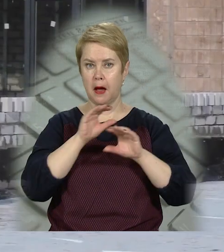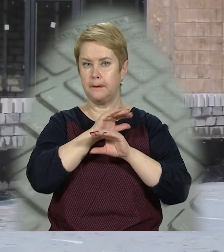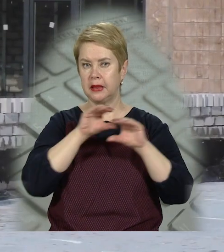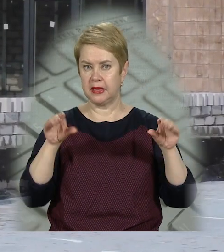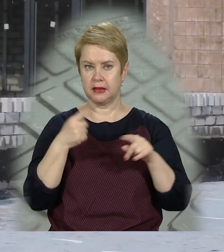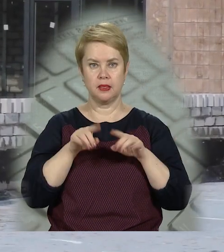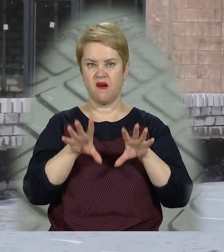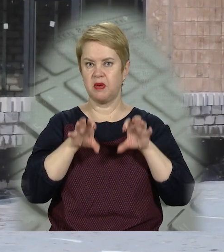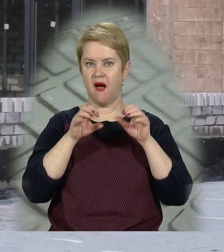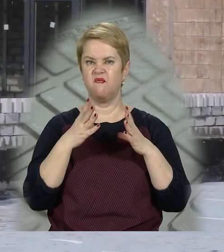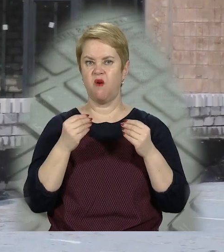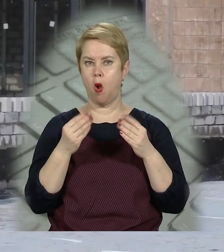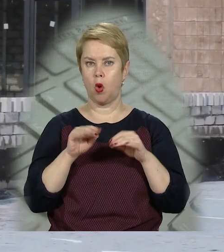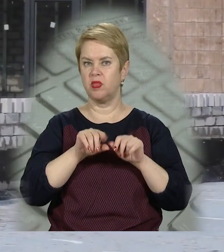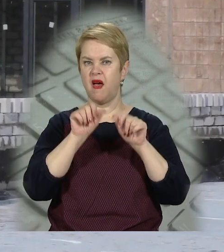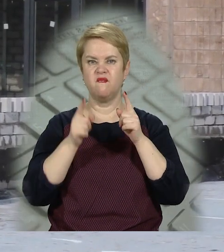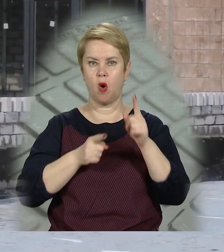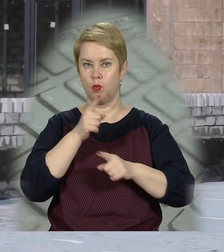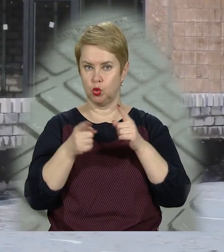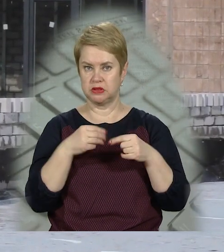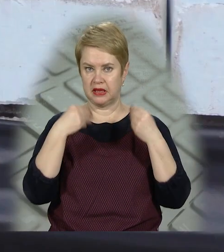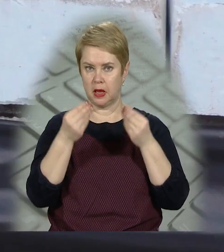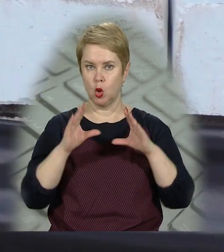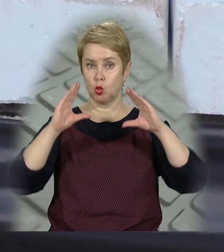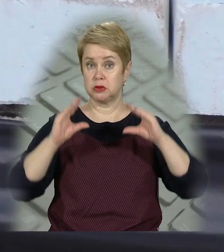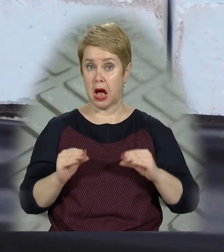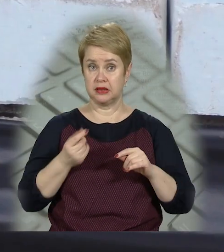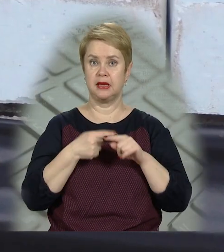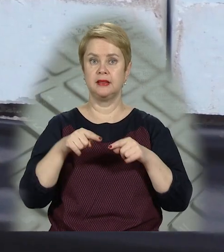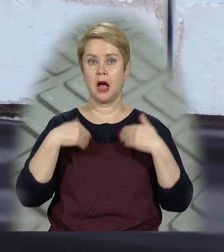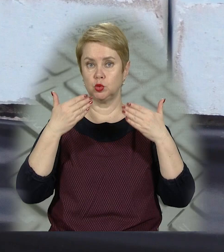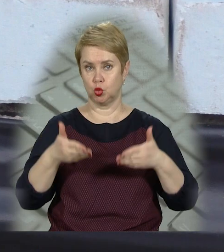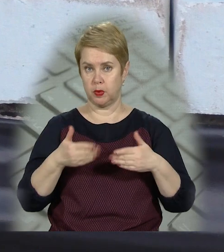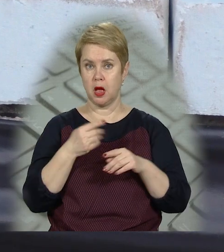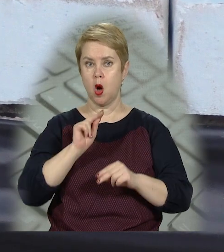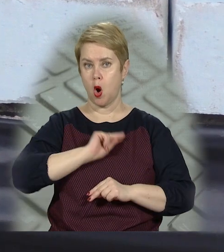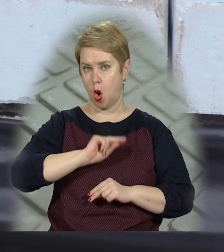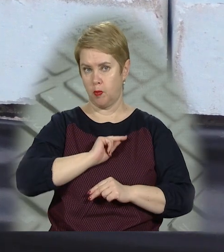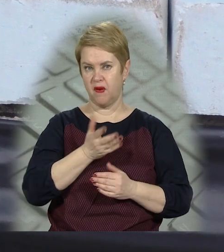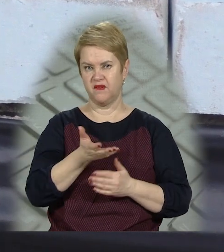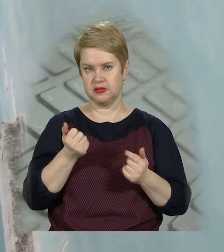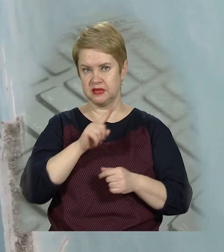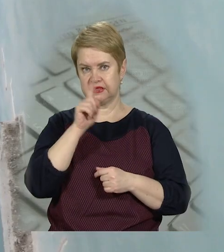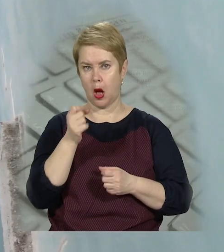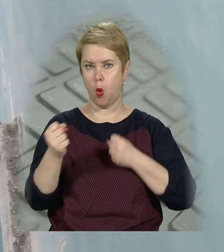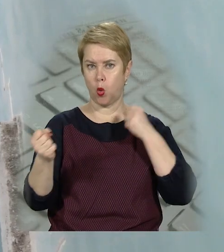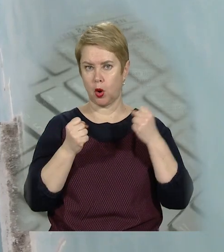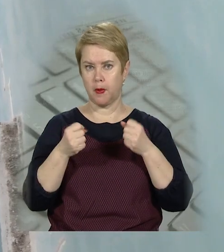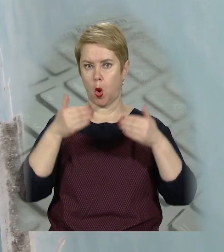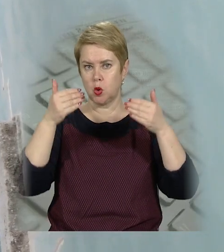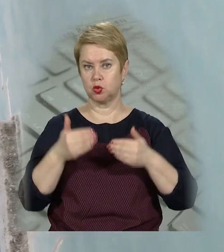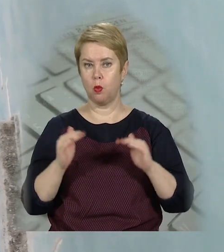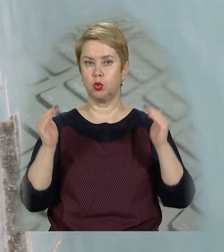плити, які не вбирають волого, не деформуються і не дають усадки. На наступному етапі робітники візьмуться за укріплення